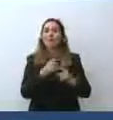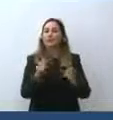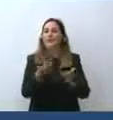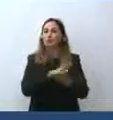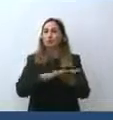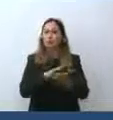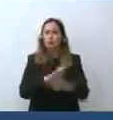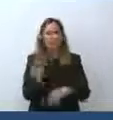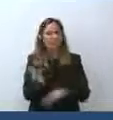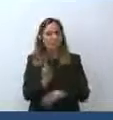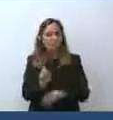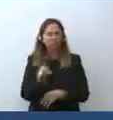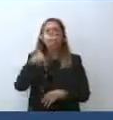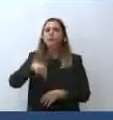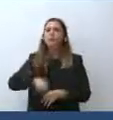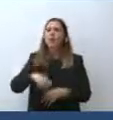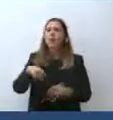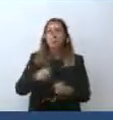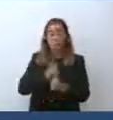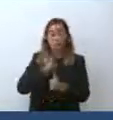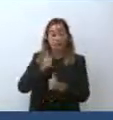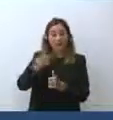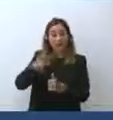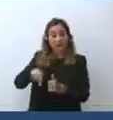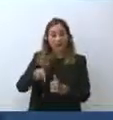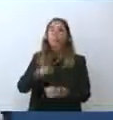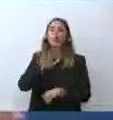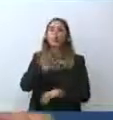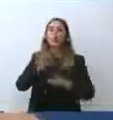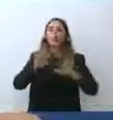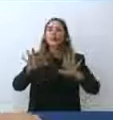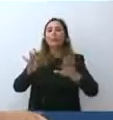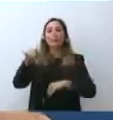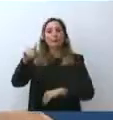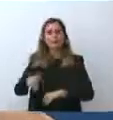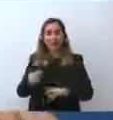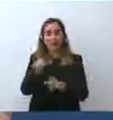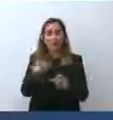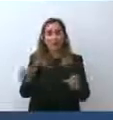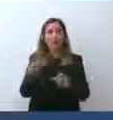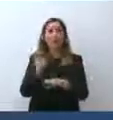'anno 59.000 insegnanti.